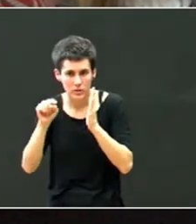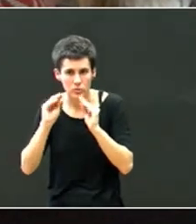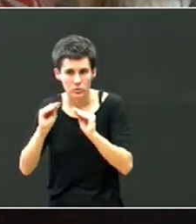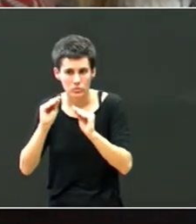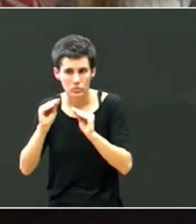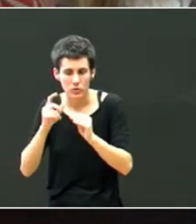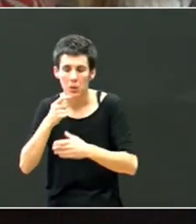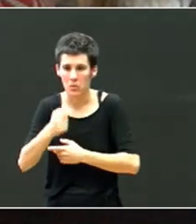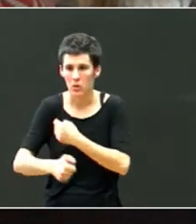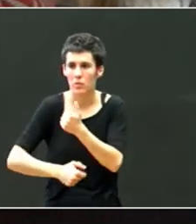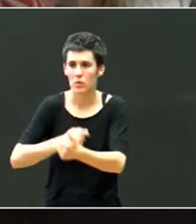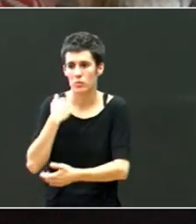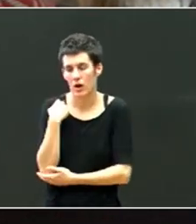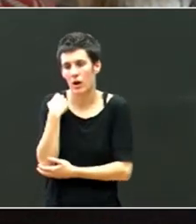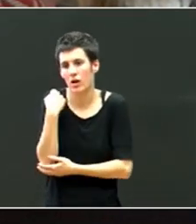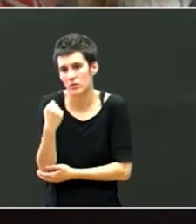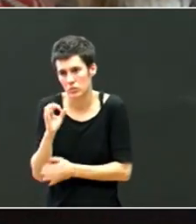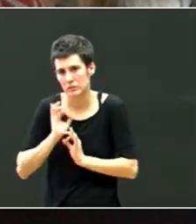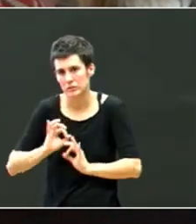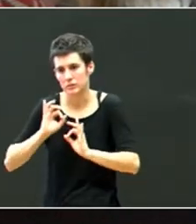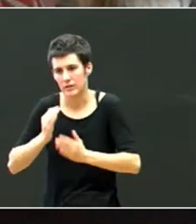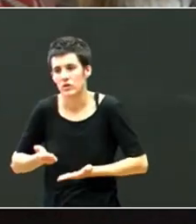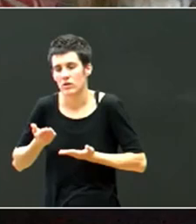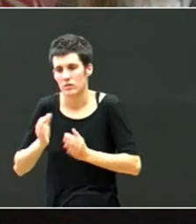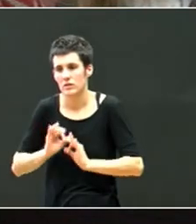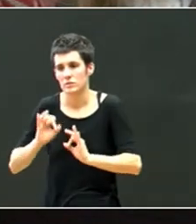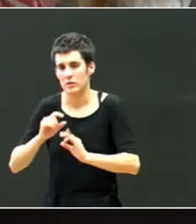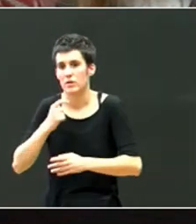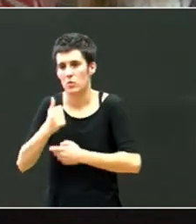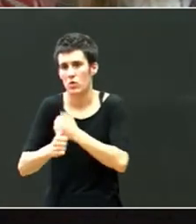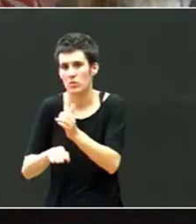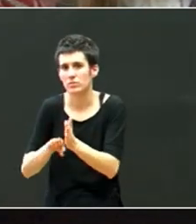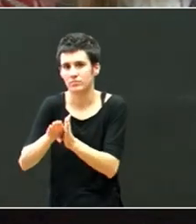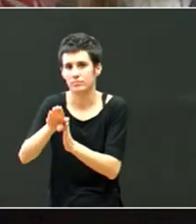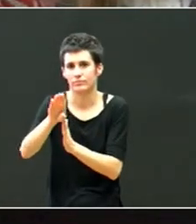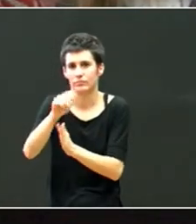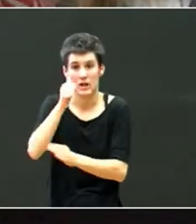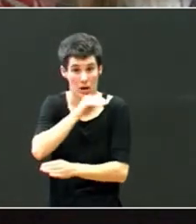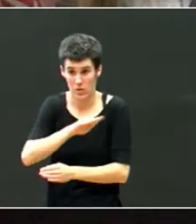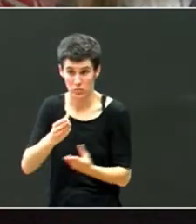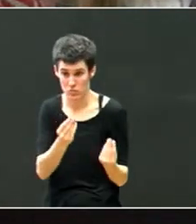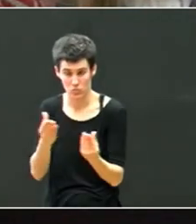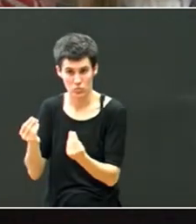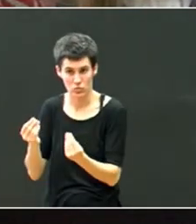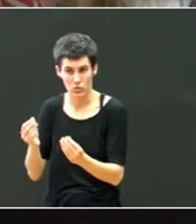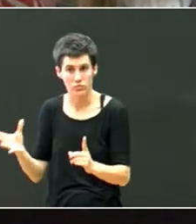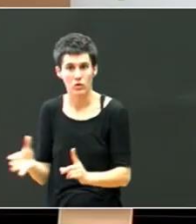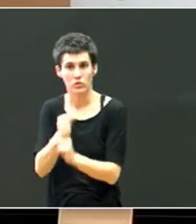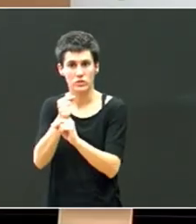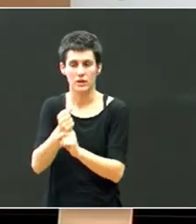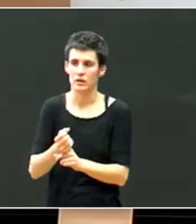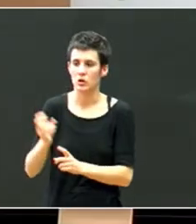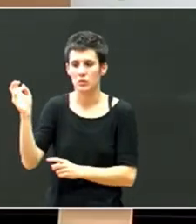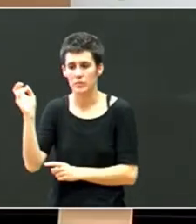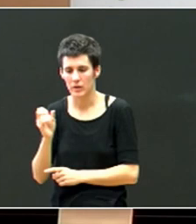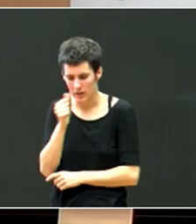era naturalean, eta laguntza espezifikoekin, ba, ba, garatzen. Aurrazkok lortzen dabe, etortzen dira txikitan, arreta